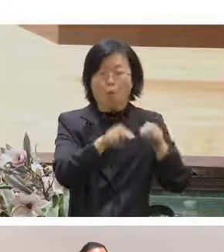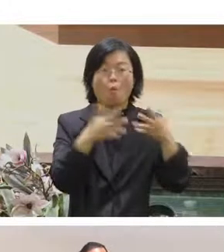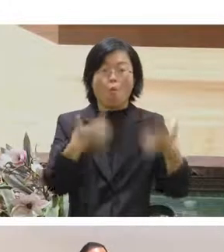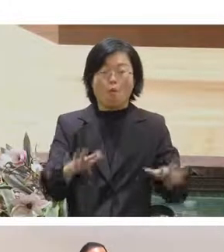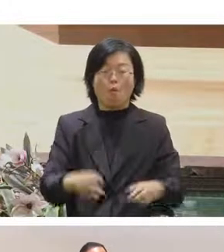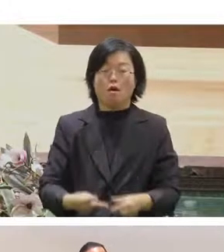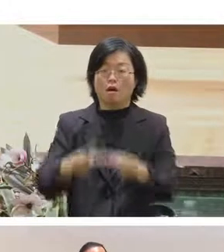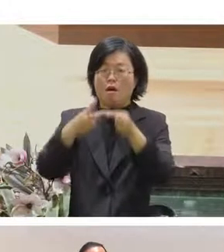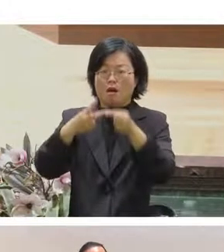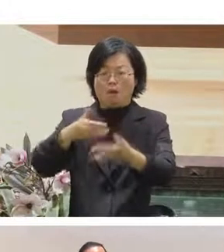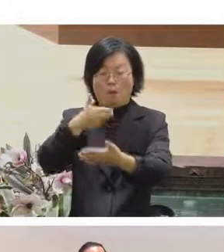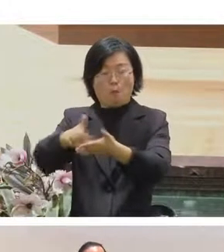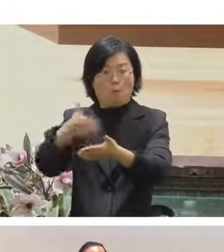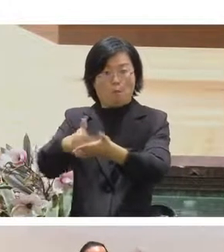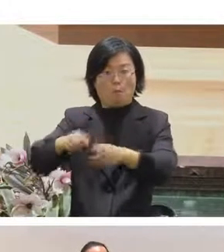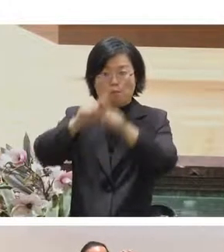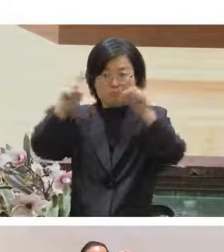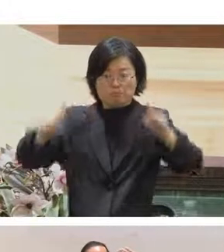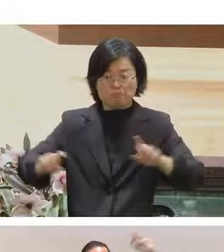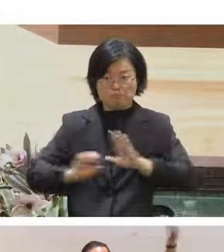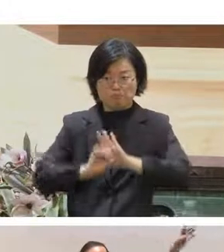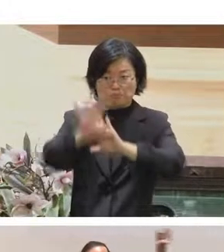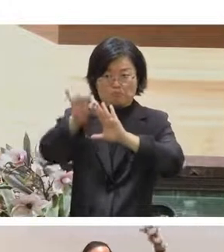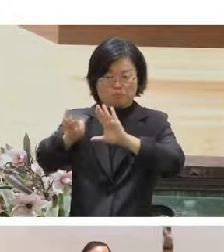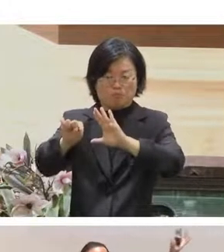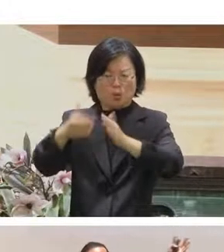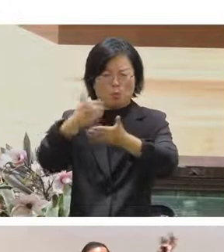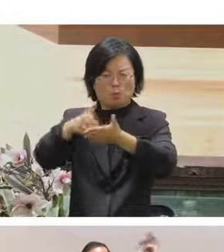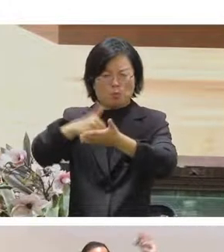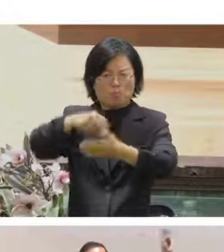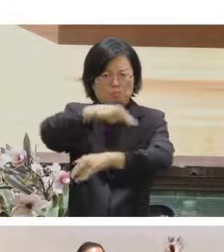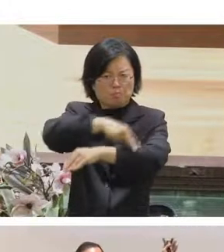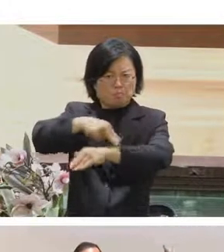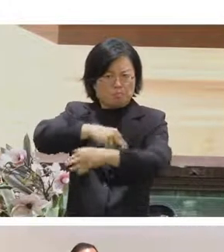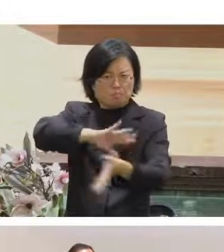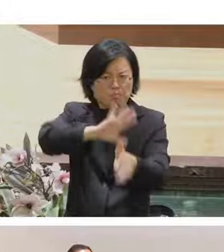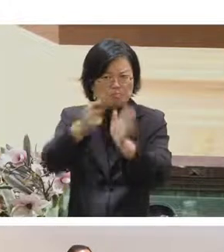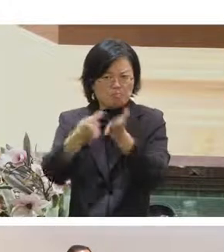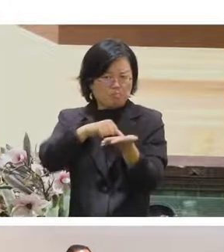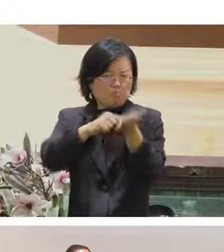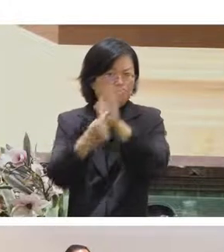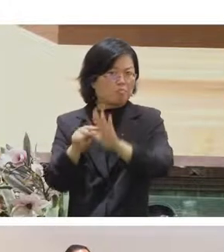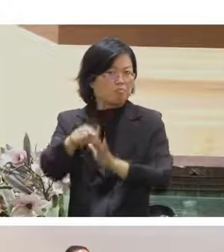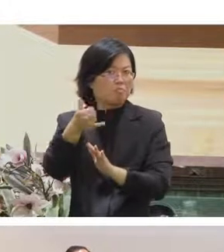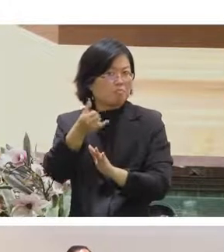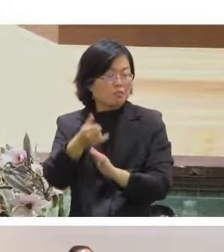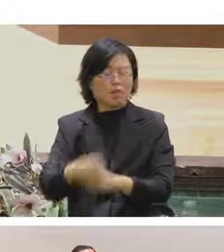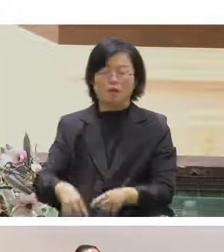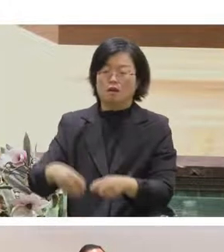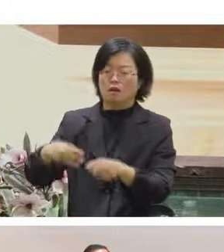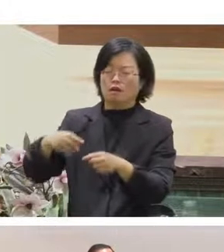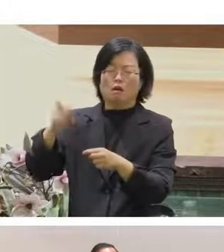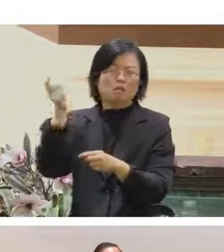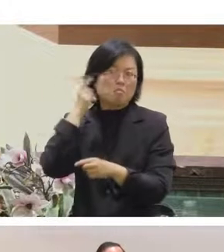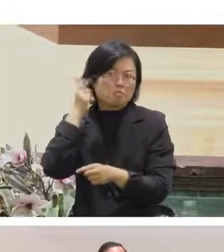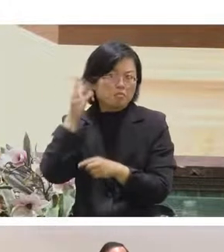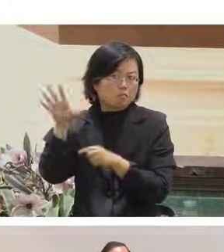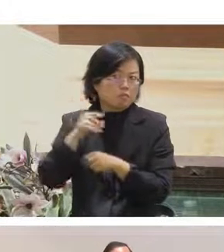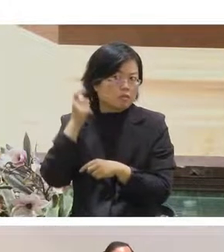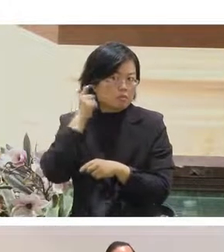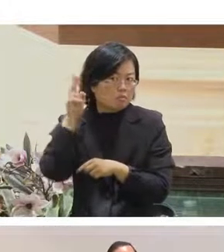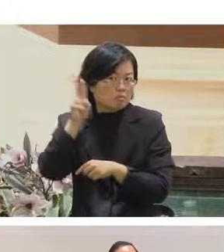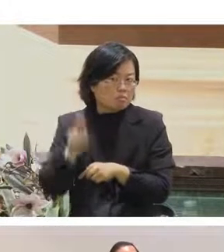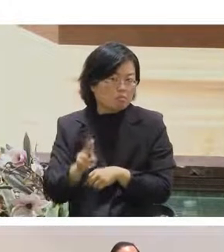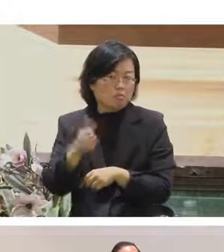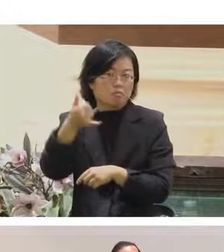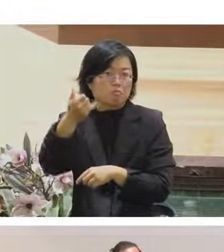就是畫面包含版面設計就是它的圖像整個呈現是不是很夠直覺這樣然後還有收音的品質我們剛才也談到一個收音品質要